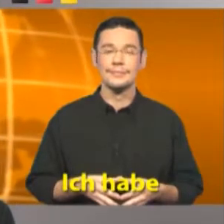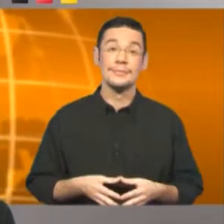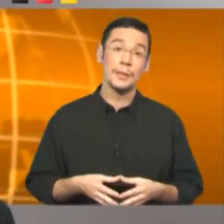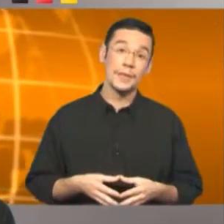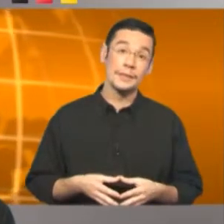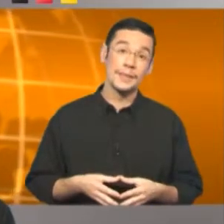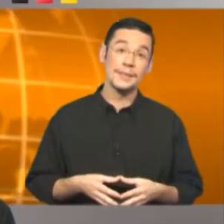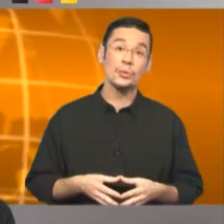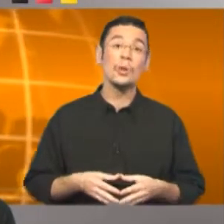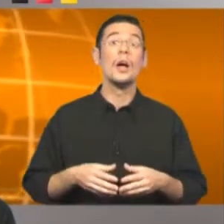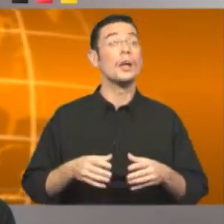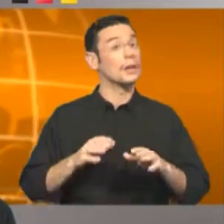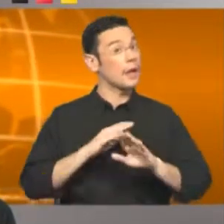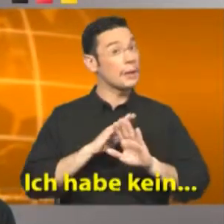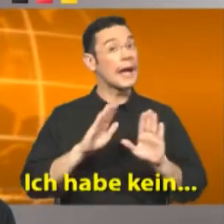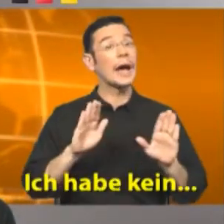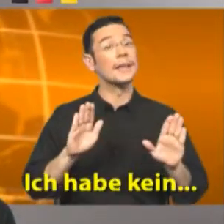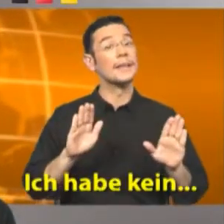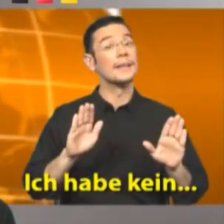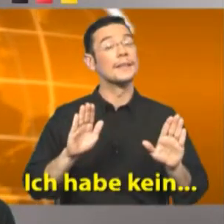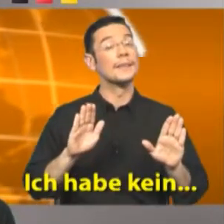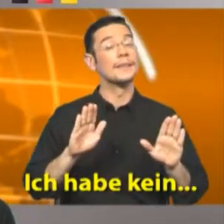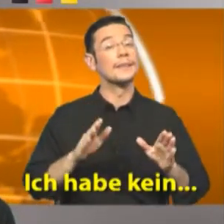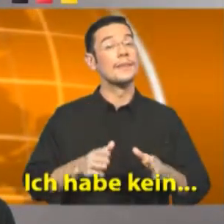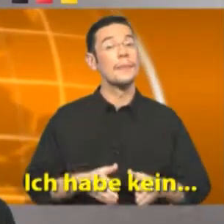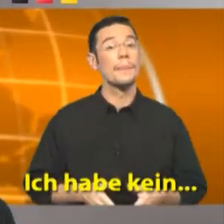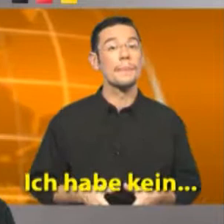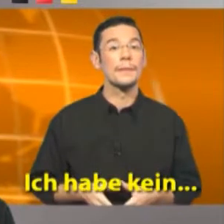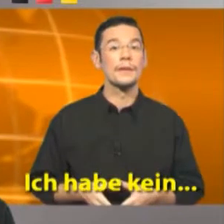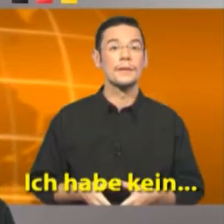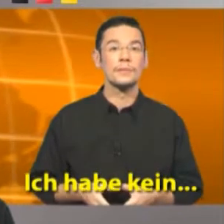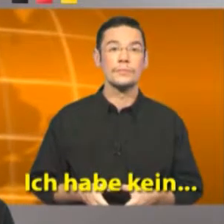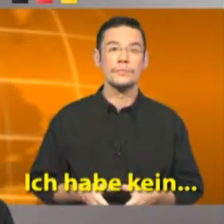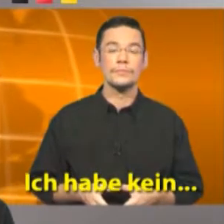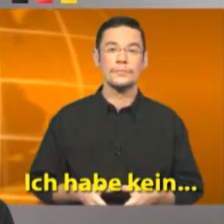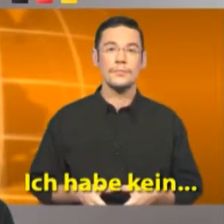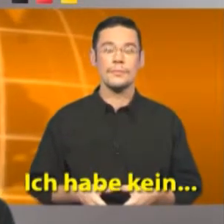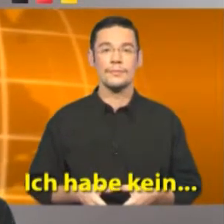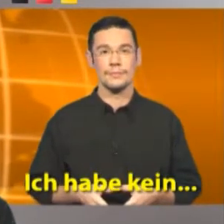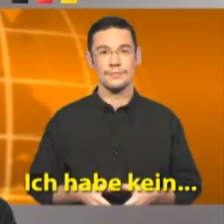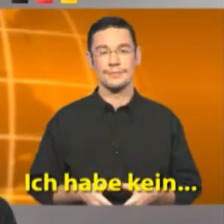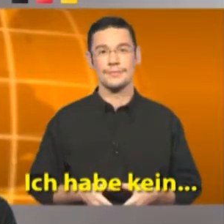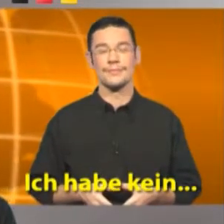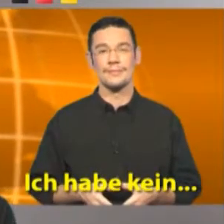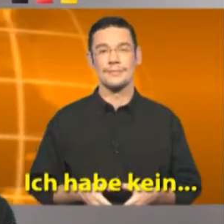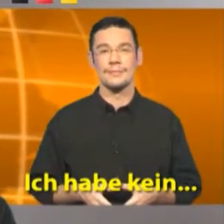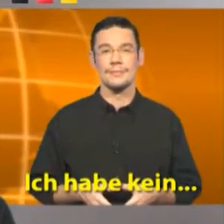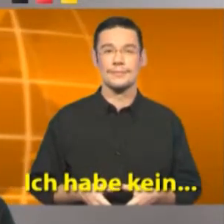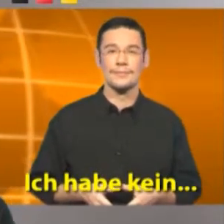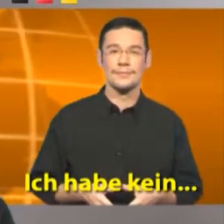Im Gegensatz zu, ich habe kein. Non O Non O